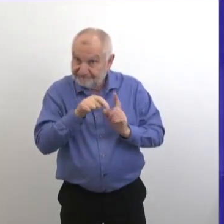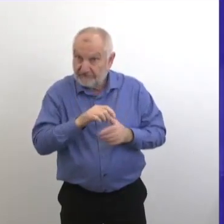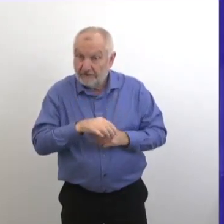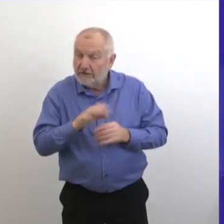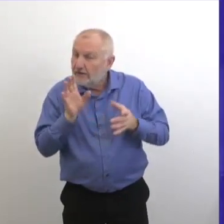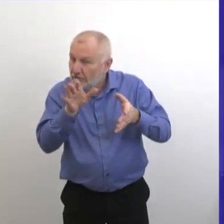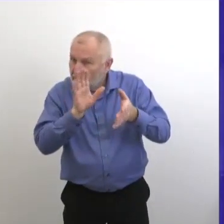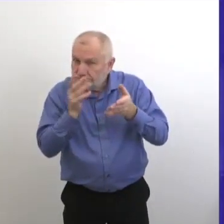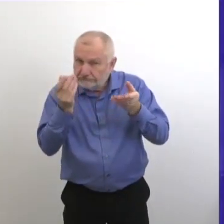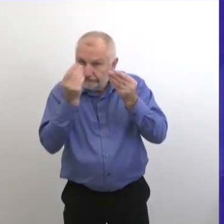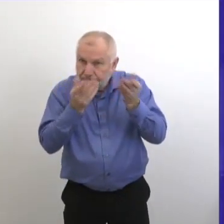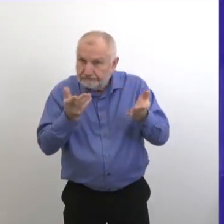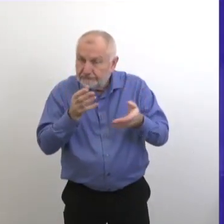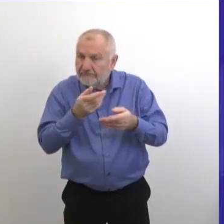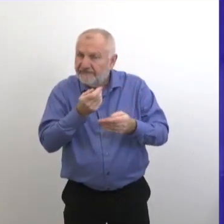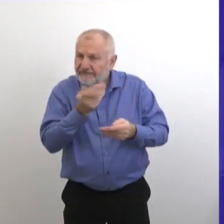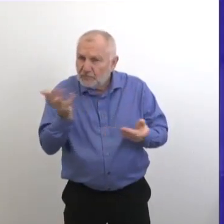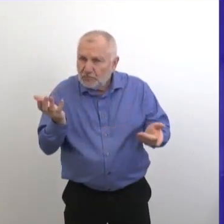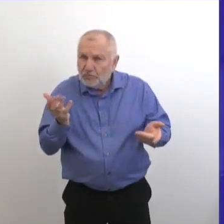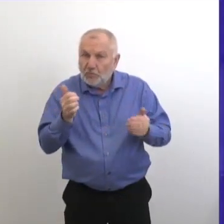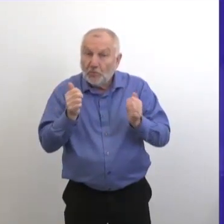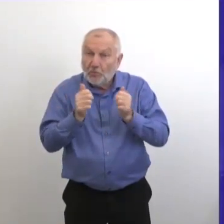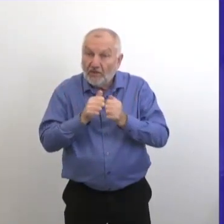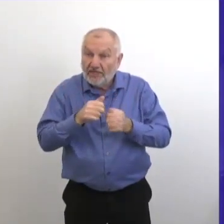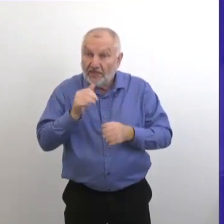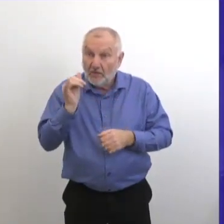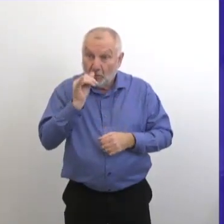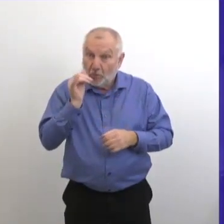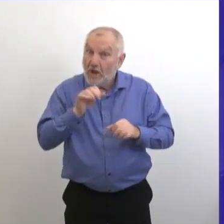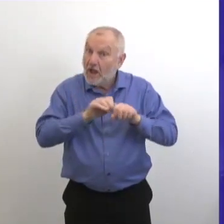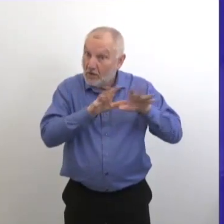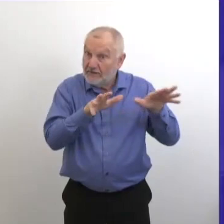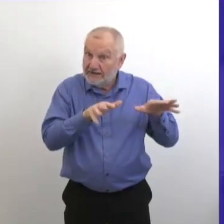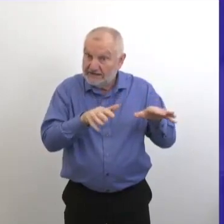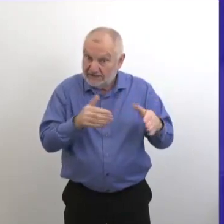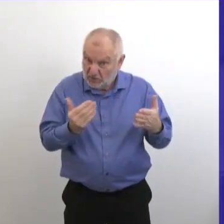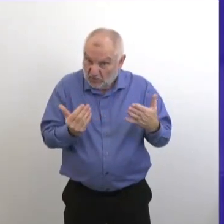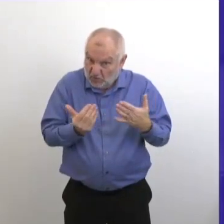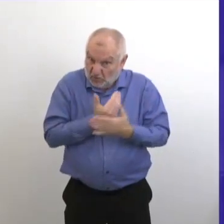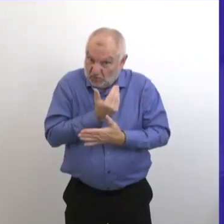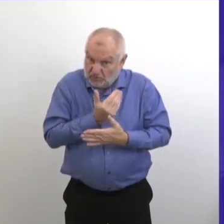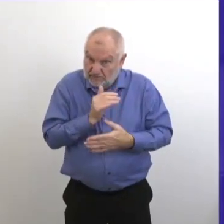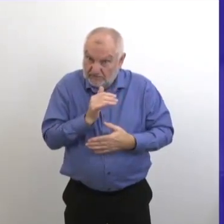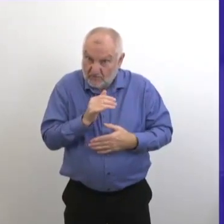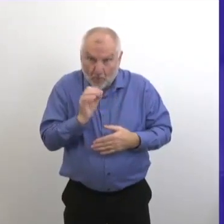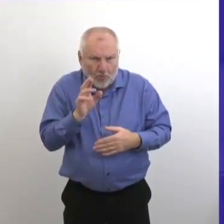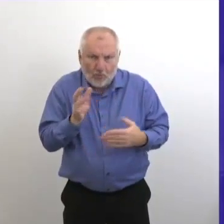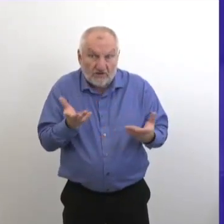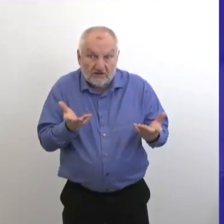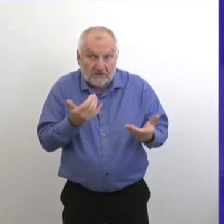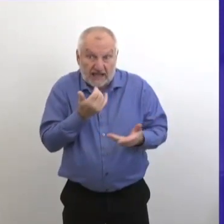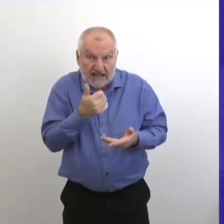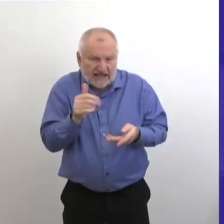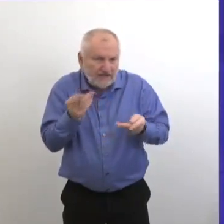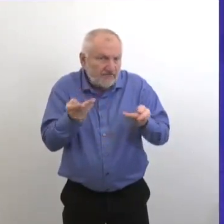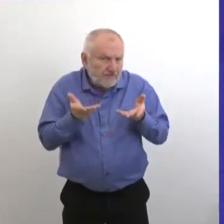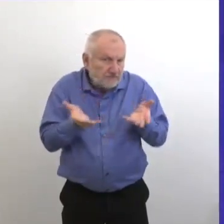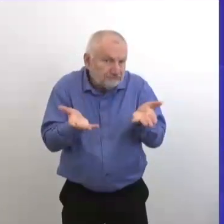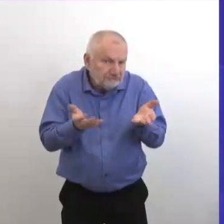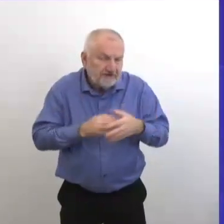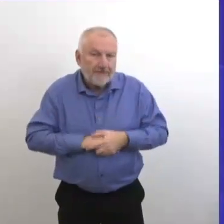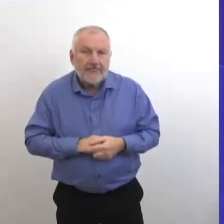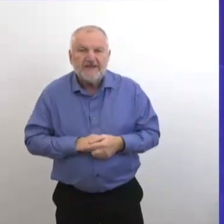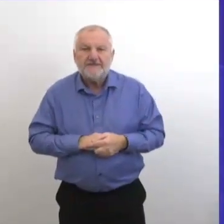Vous avez mentionné qu'il y avait 48 foyers de soins personnels où il y avait des